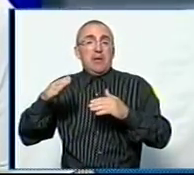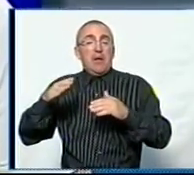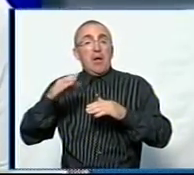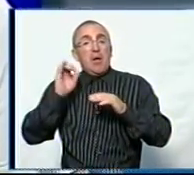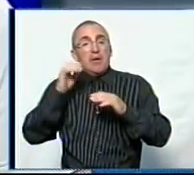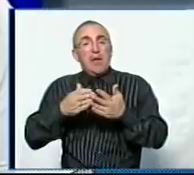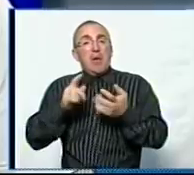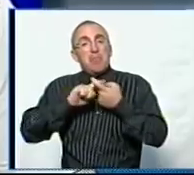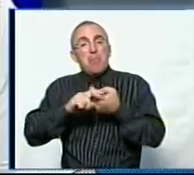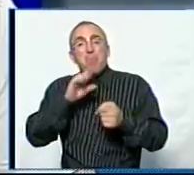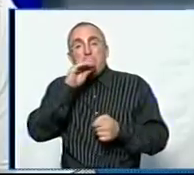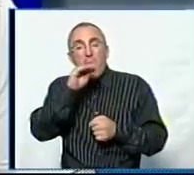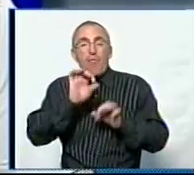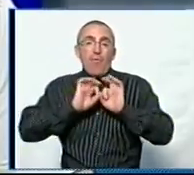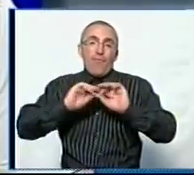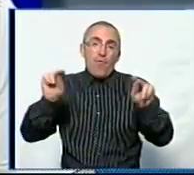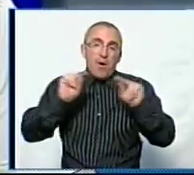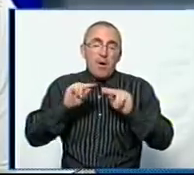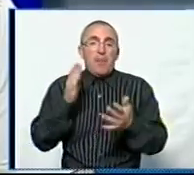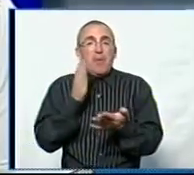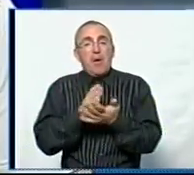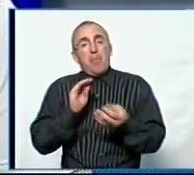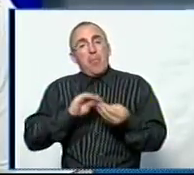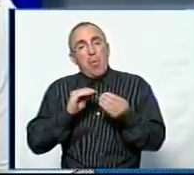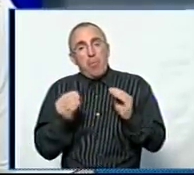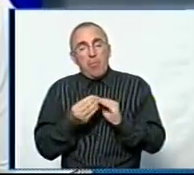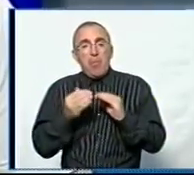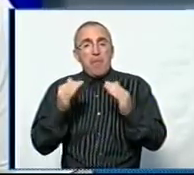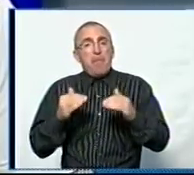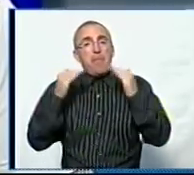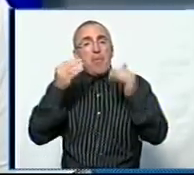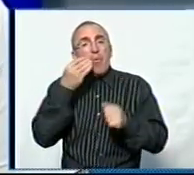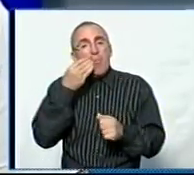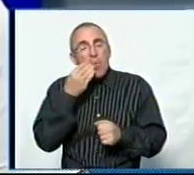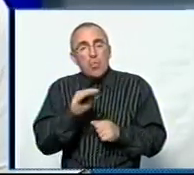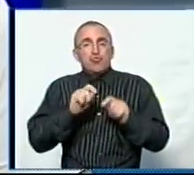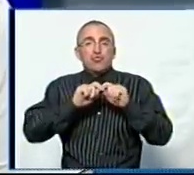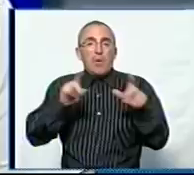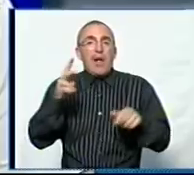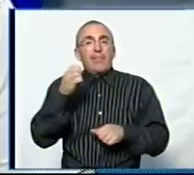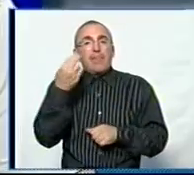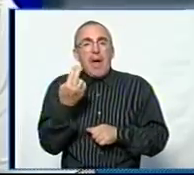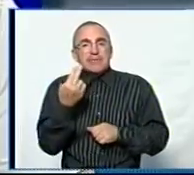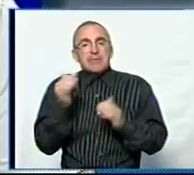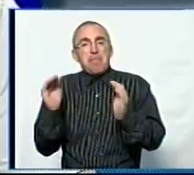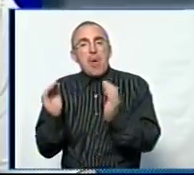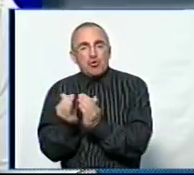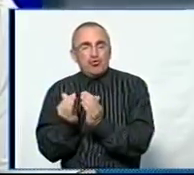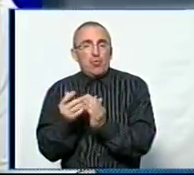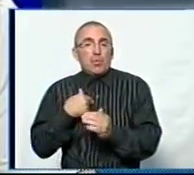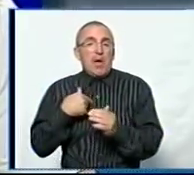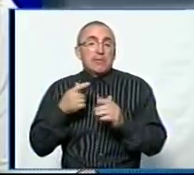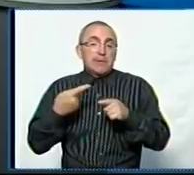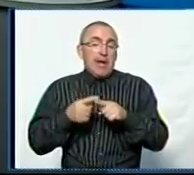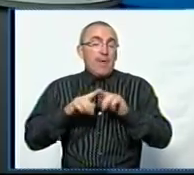викладання. Там є проблема підвищення якості саме в школах національних меншин. У нас таких